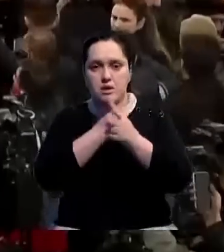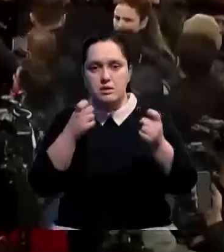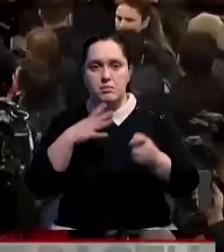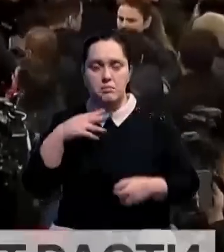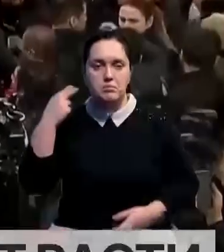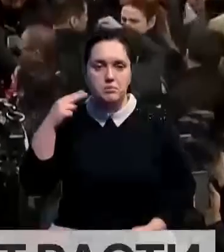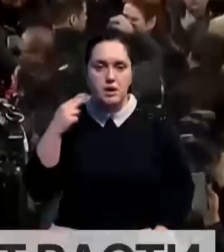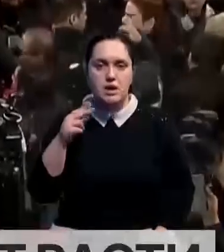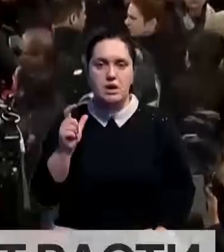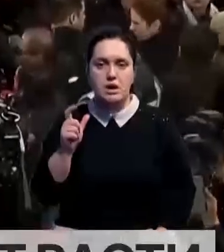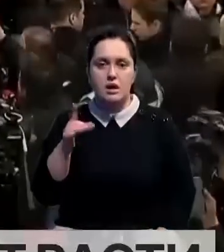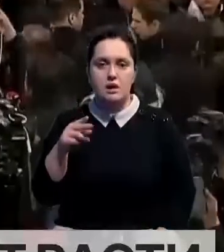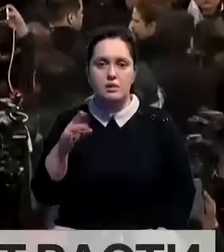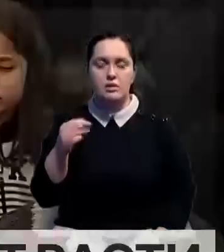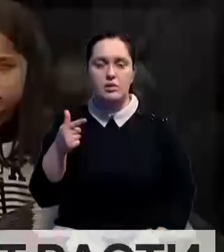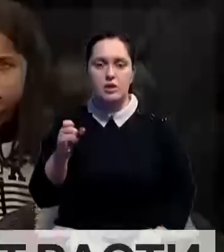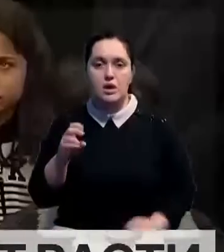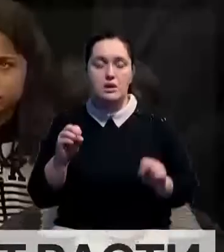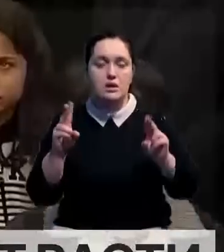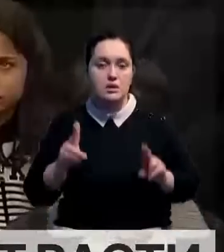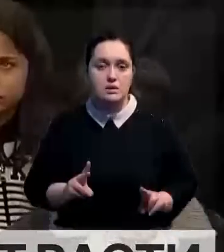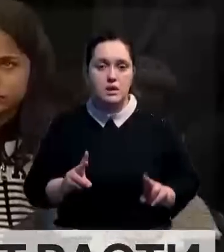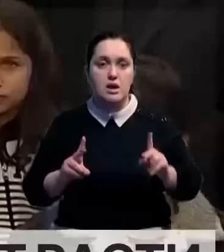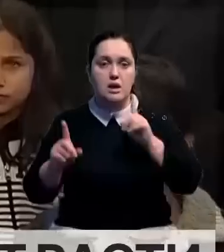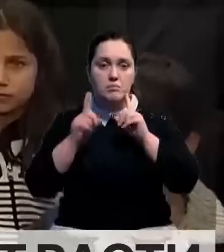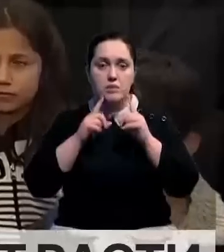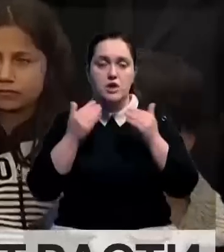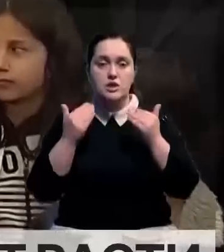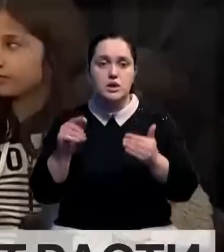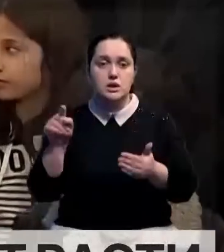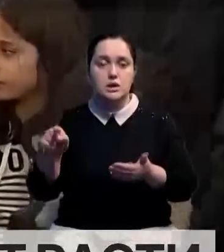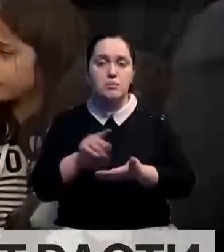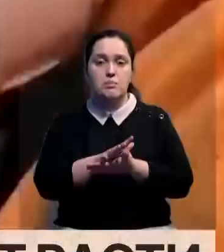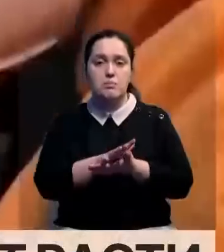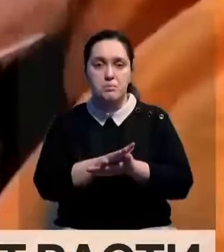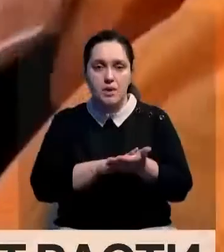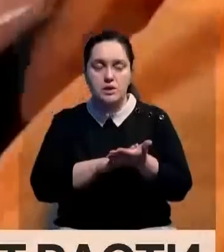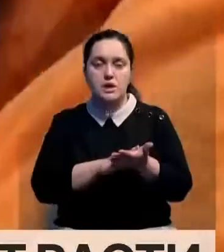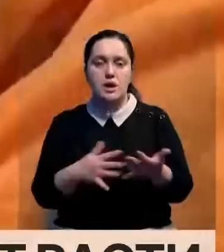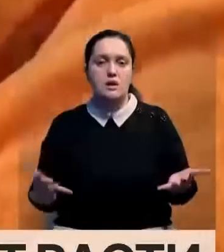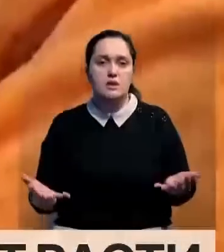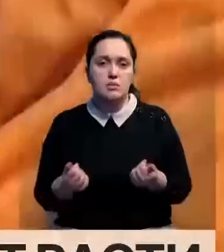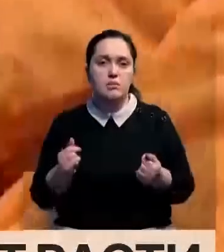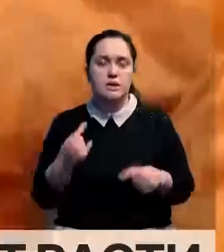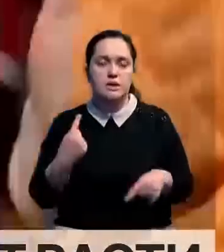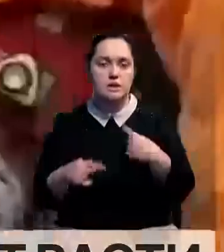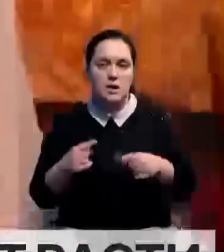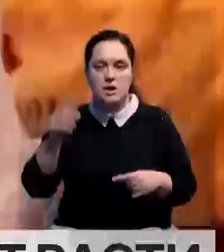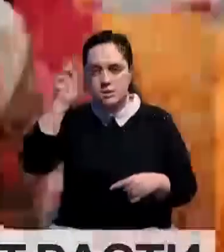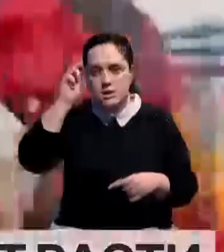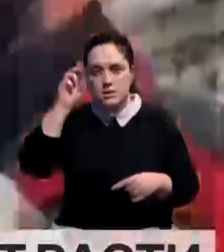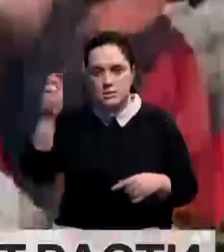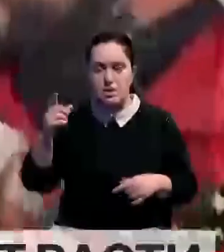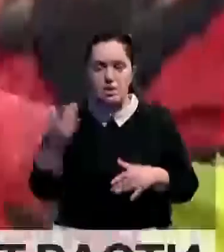человек. Последние данные озвучил президент страны Раджеп Таип Ардаган на специальном брифинге. Сейчас там продолжают работать